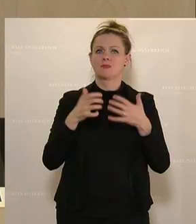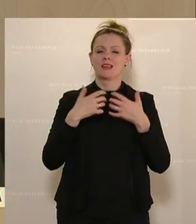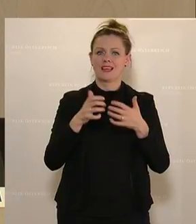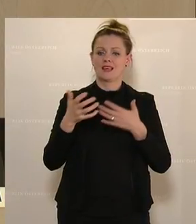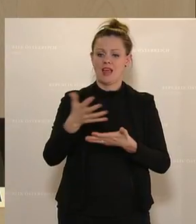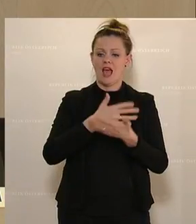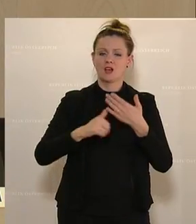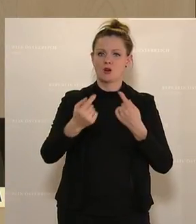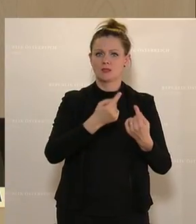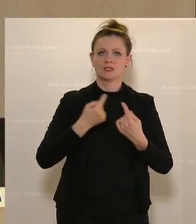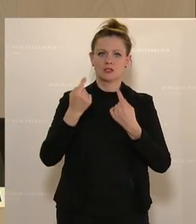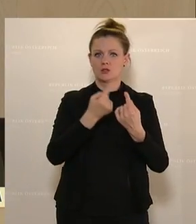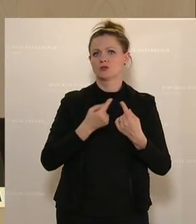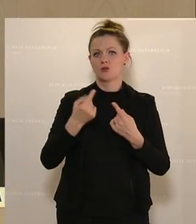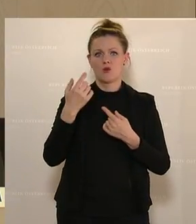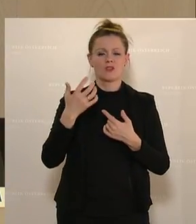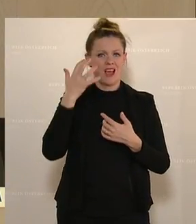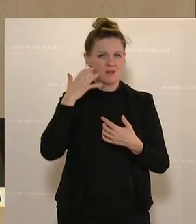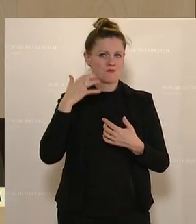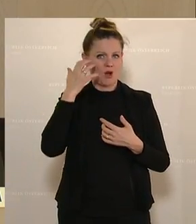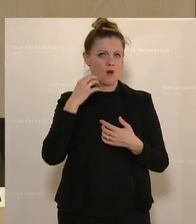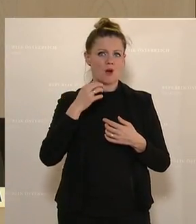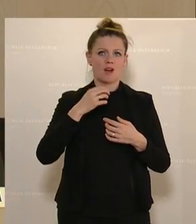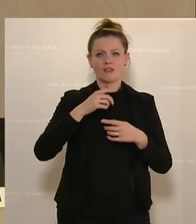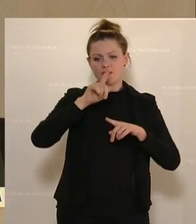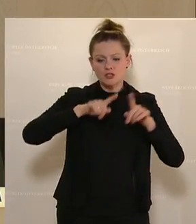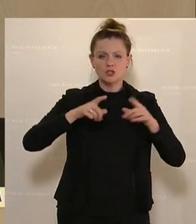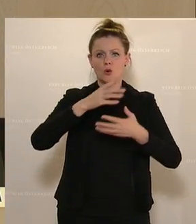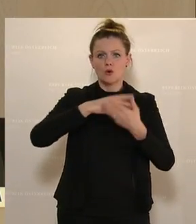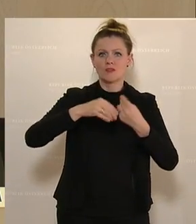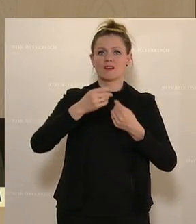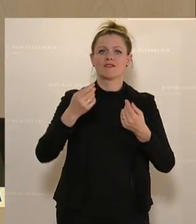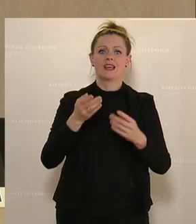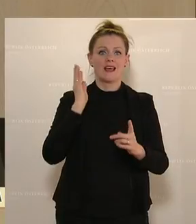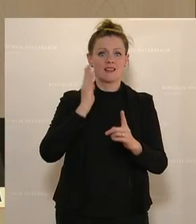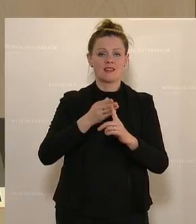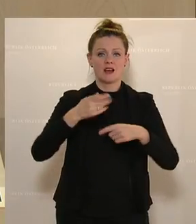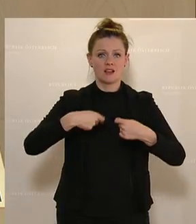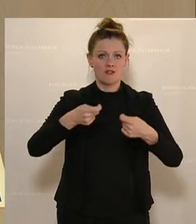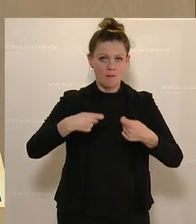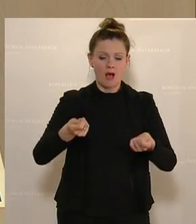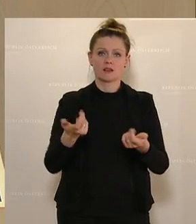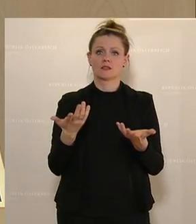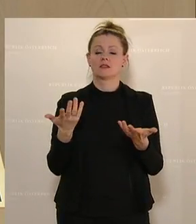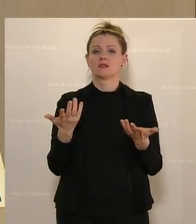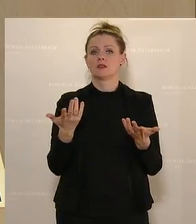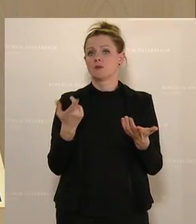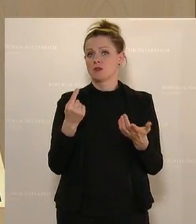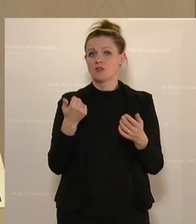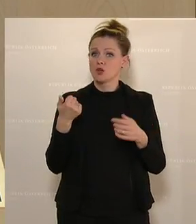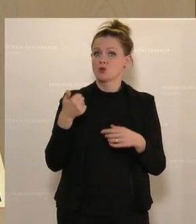Landwirtinnen, die diversifizieren und vielleicht eben auch betrieblich hier vermarkten, direkt Vermarktung machen, dass hier